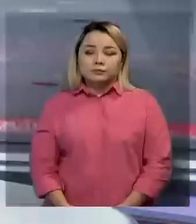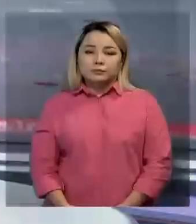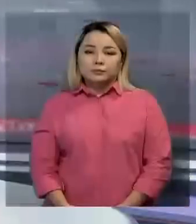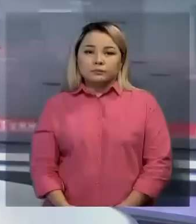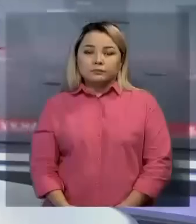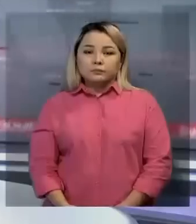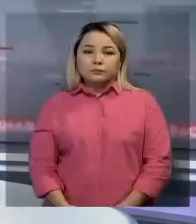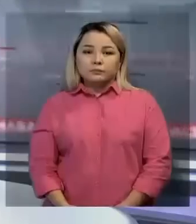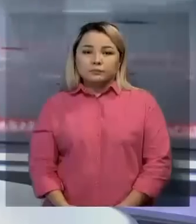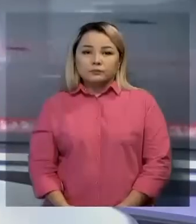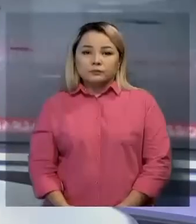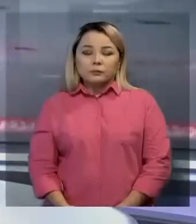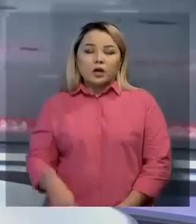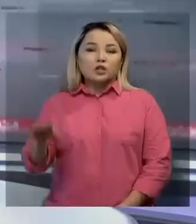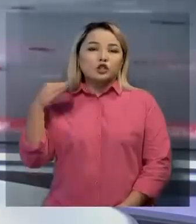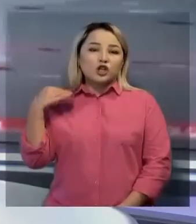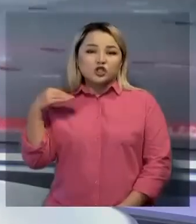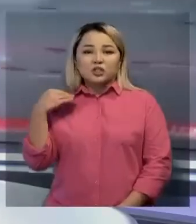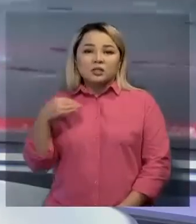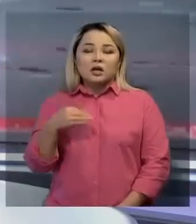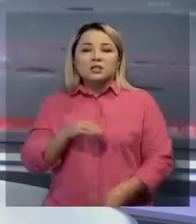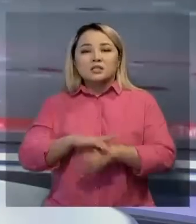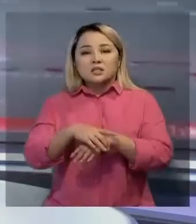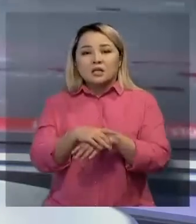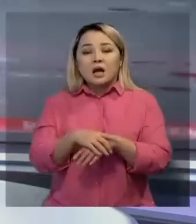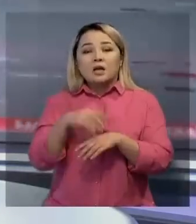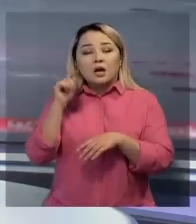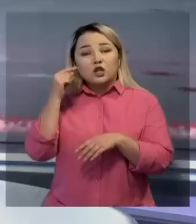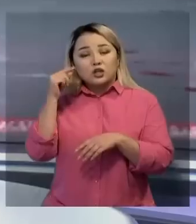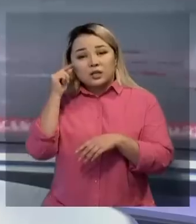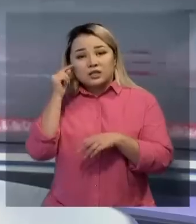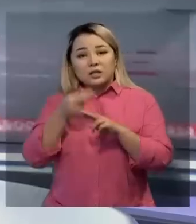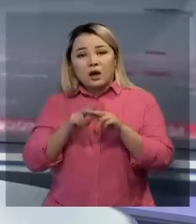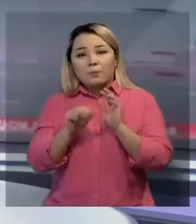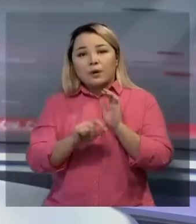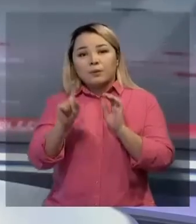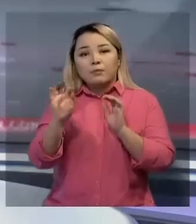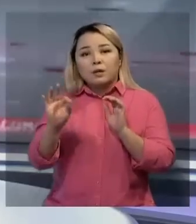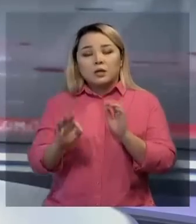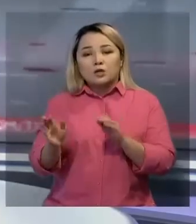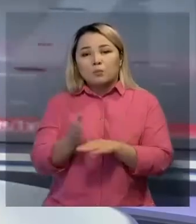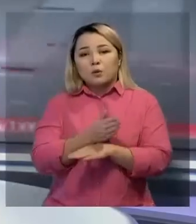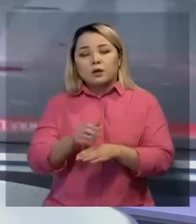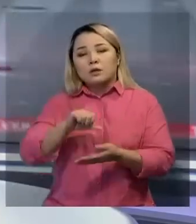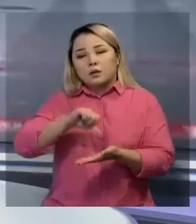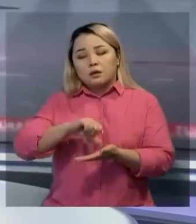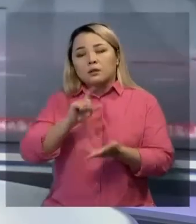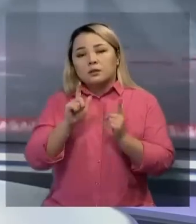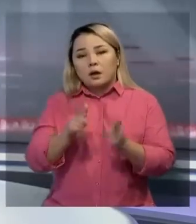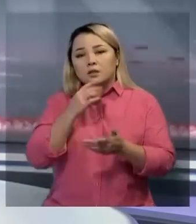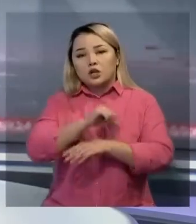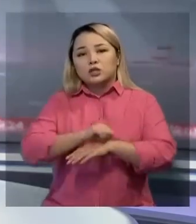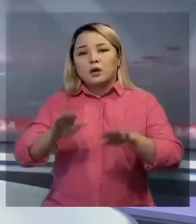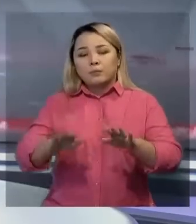Жаған жаңалықтар мен жалға астыраяқ Тәжігістан мен Қырғыстан орталық шигараның 61%-ын бөлуге келісті. Бұл алты жөзі шақырымдан